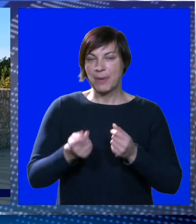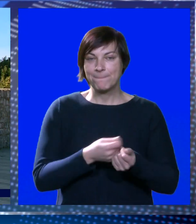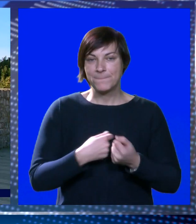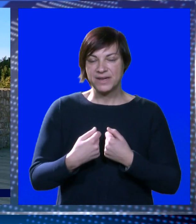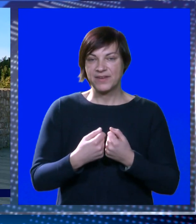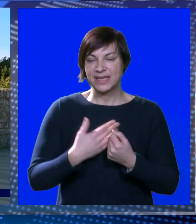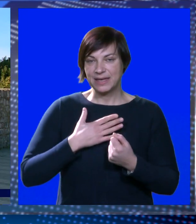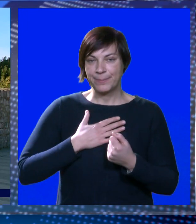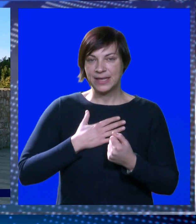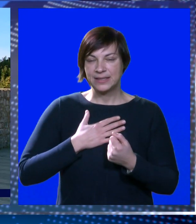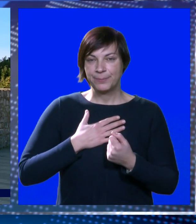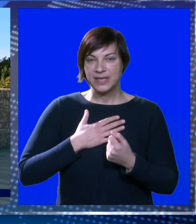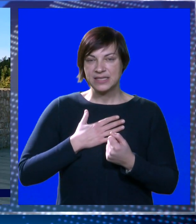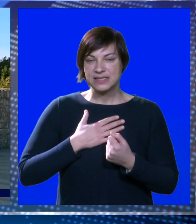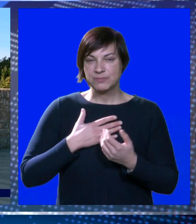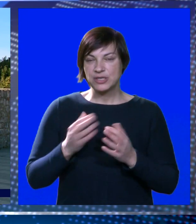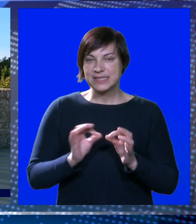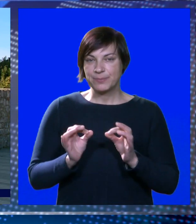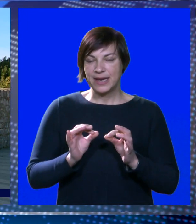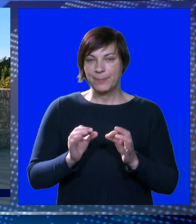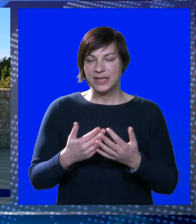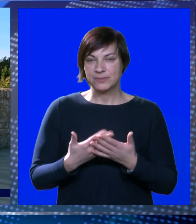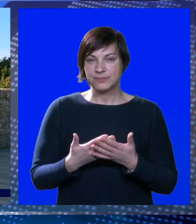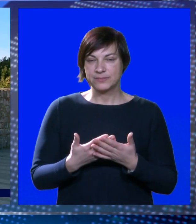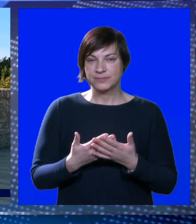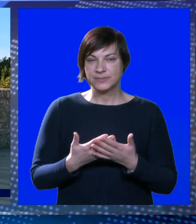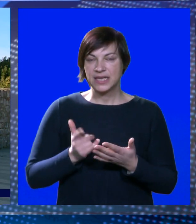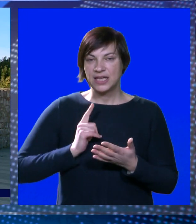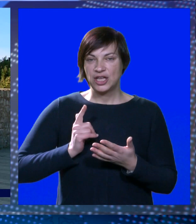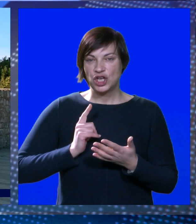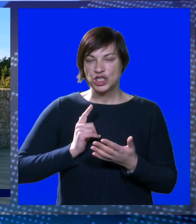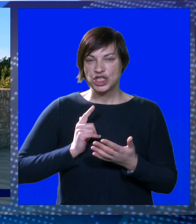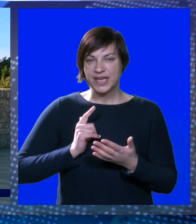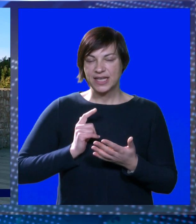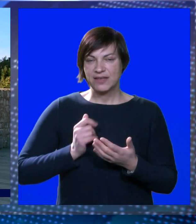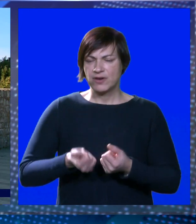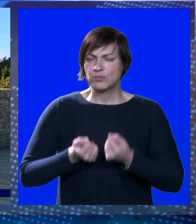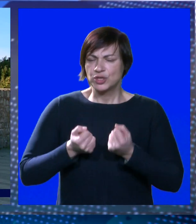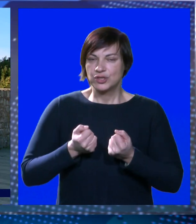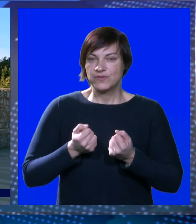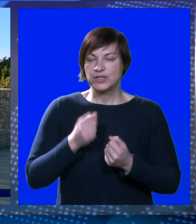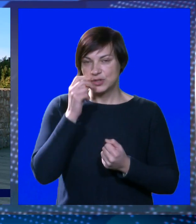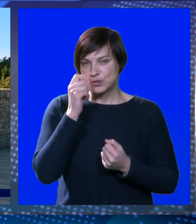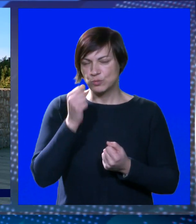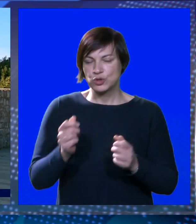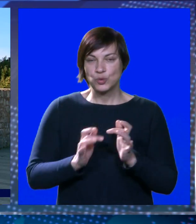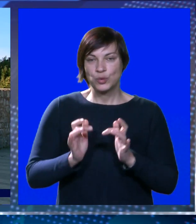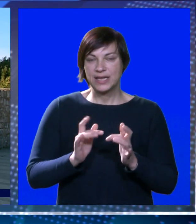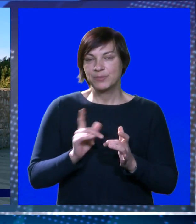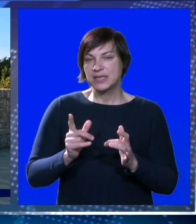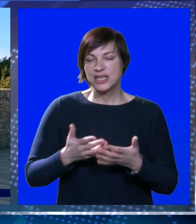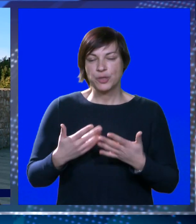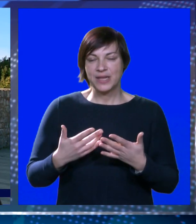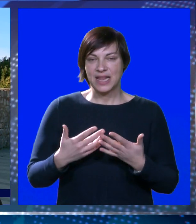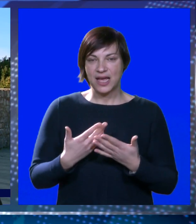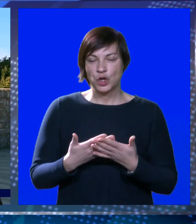ekipe mi smo stvarno najspremni i očekivamo čvrstu tešku u mušku utakmicu. Neće